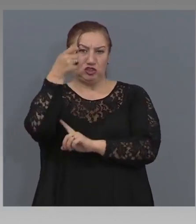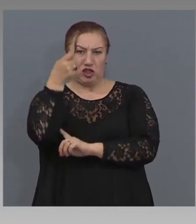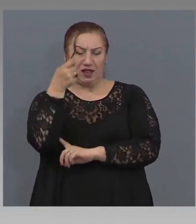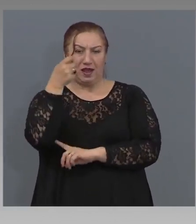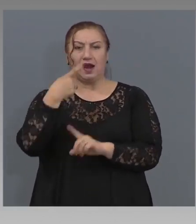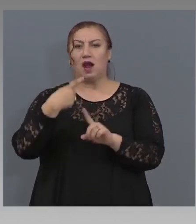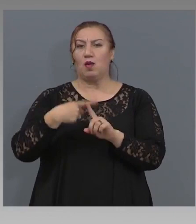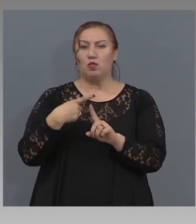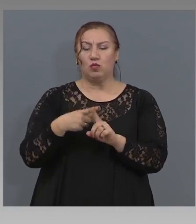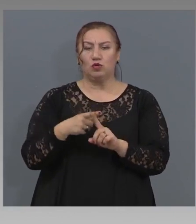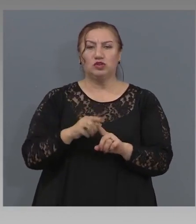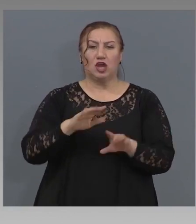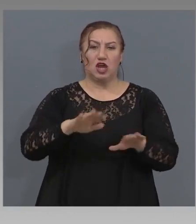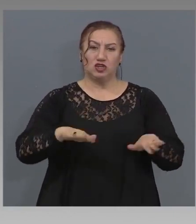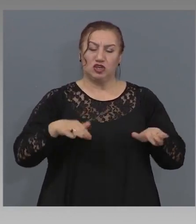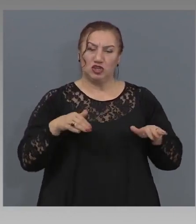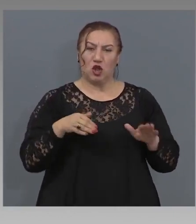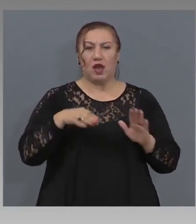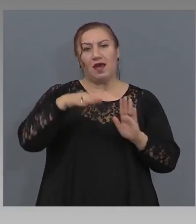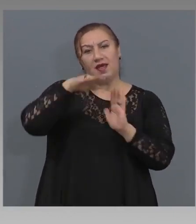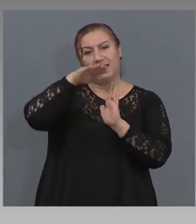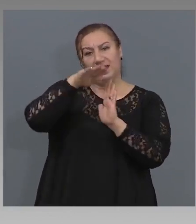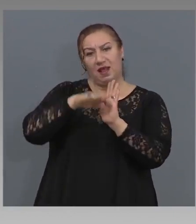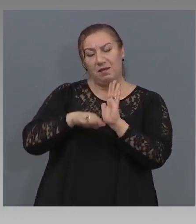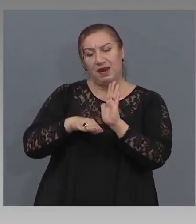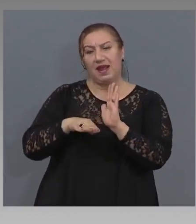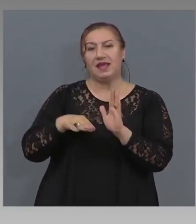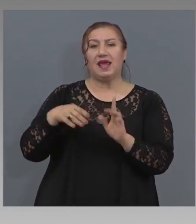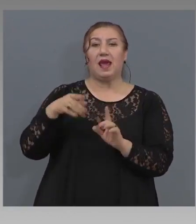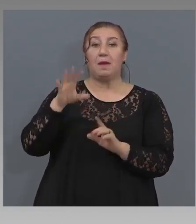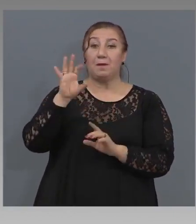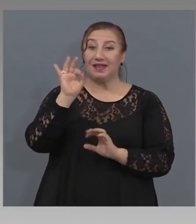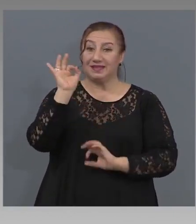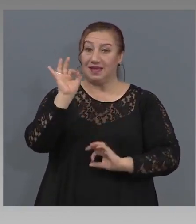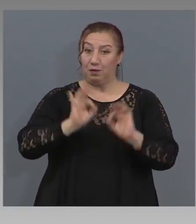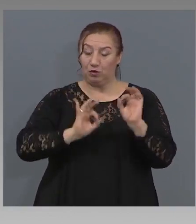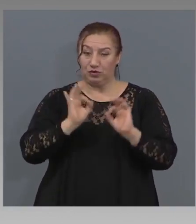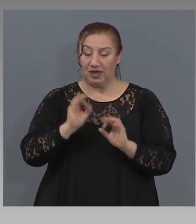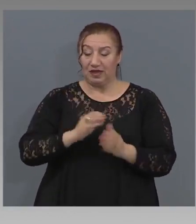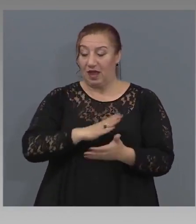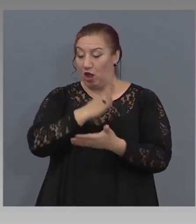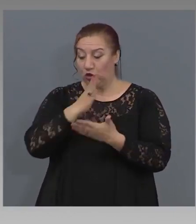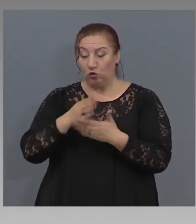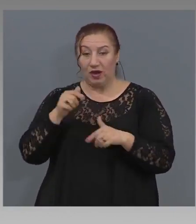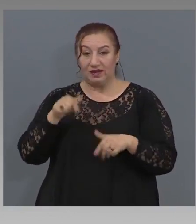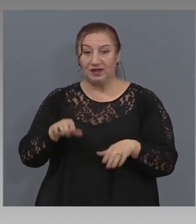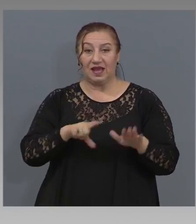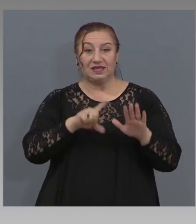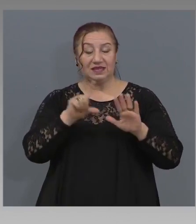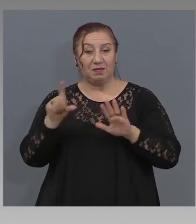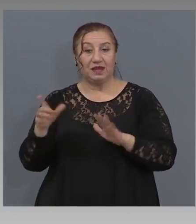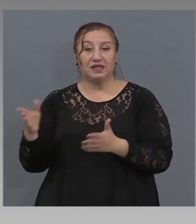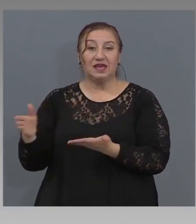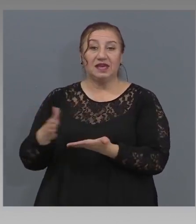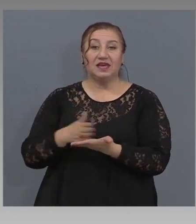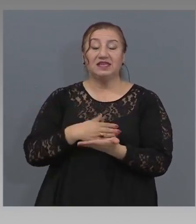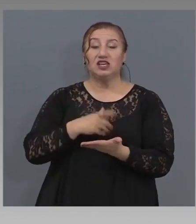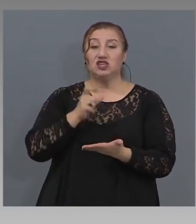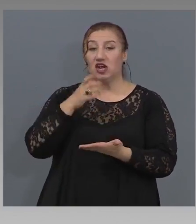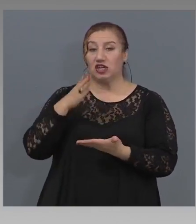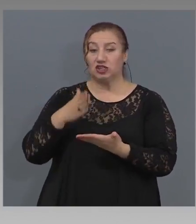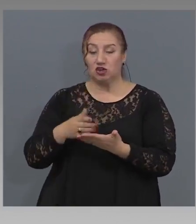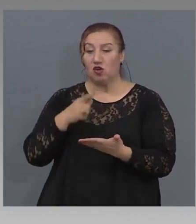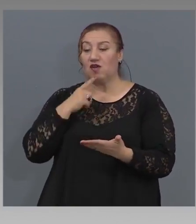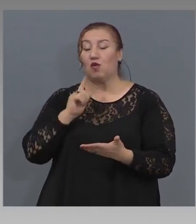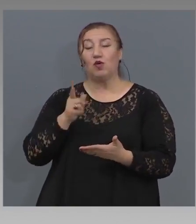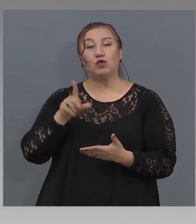намалени с минимум 50%. До края на тази седмица изтича срока за предложения, които конституционерите и наймателите се